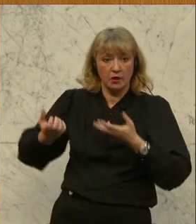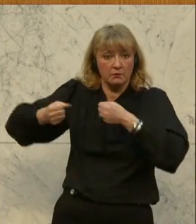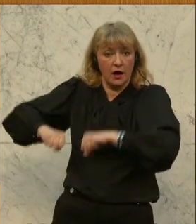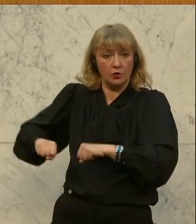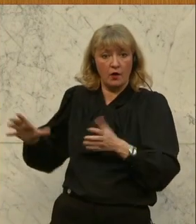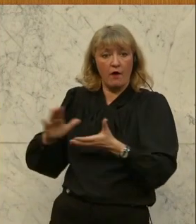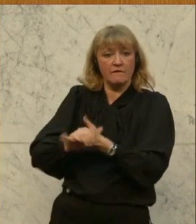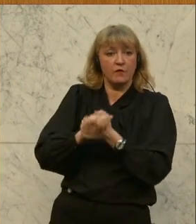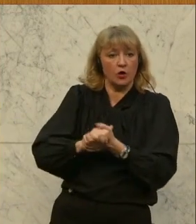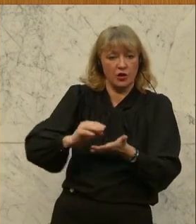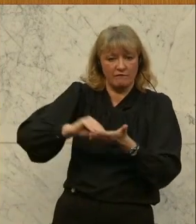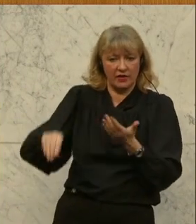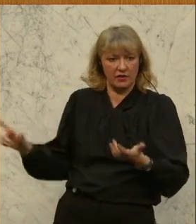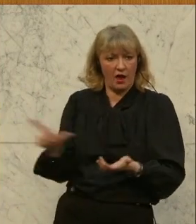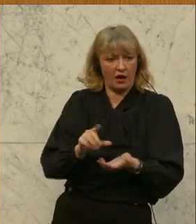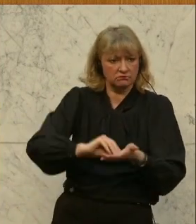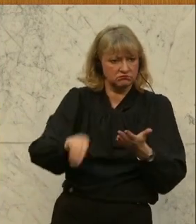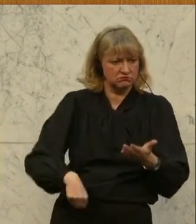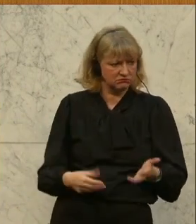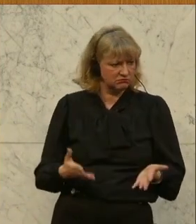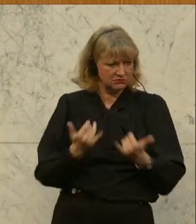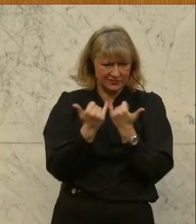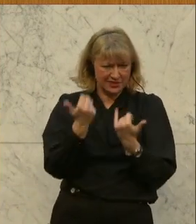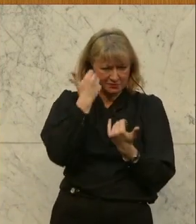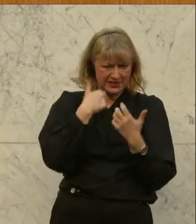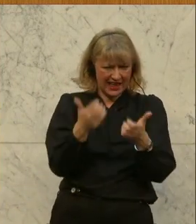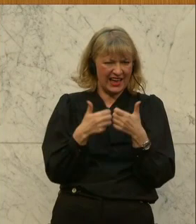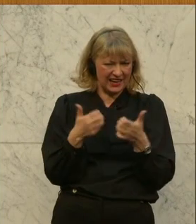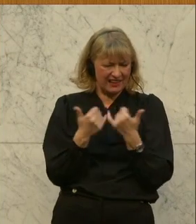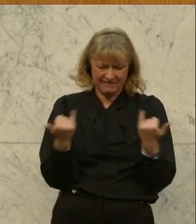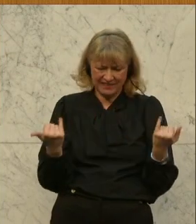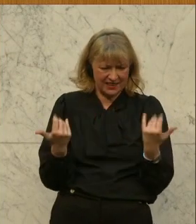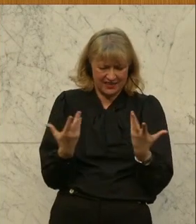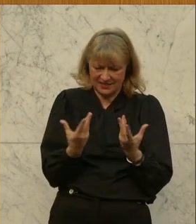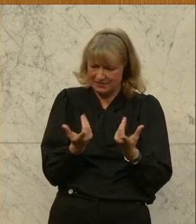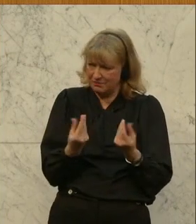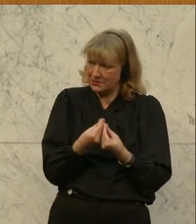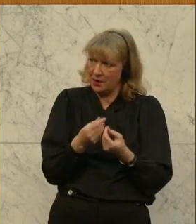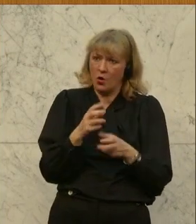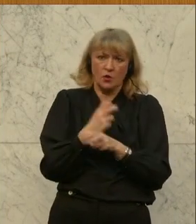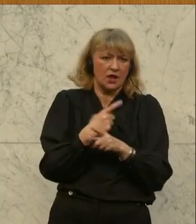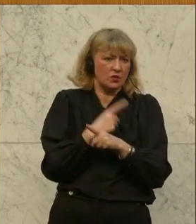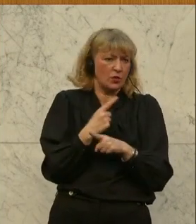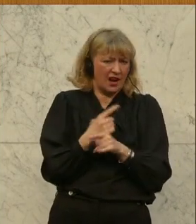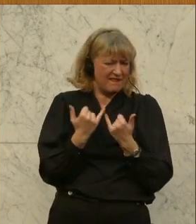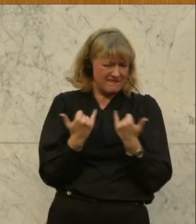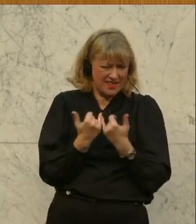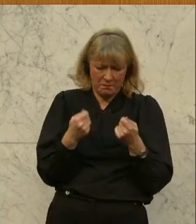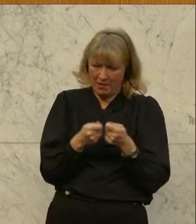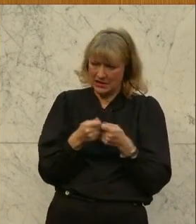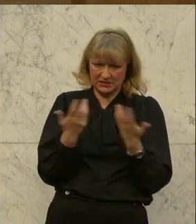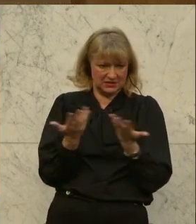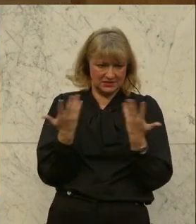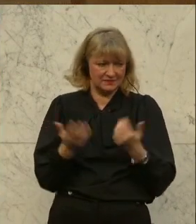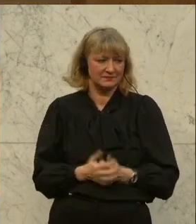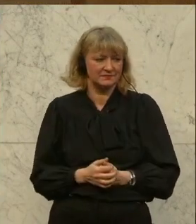Freundschaftsvertrag geschlossen haben. Erklären Sie mir das bitte. Wie geht das mit der österreichischen Neutralität zusammen? Wie geht das?